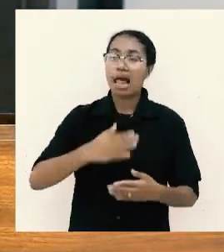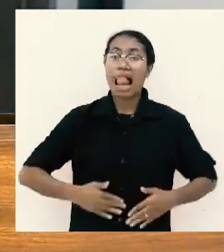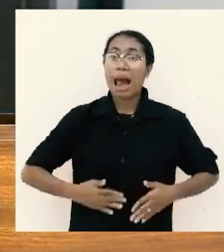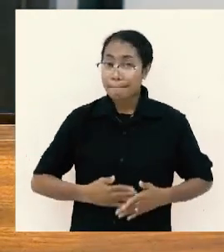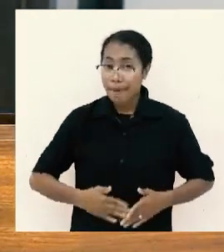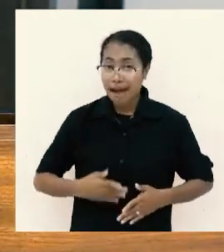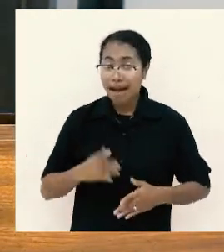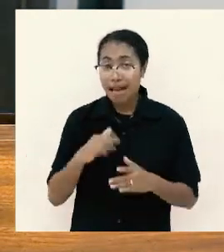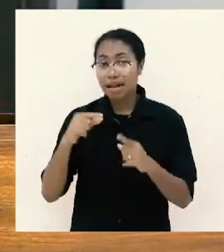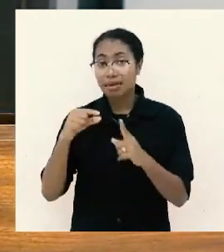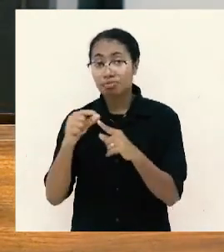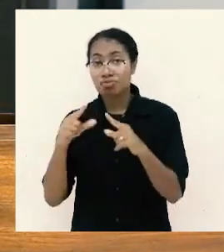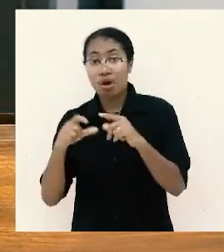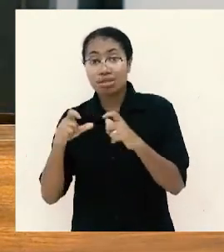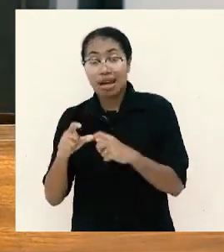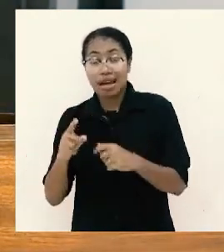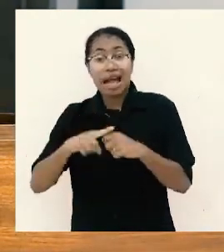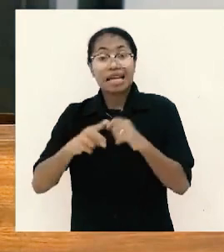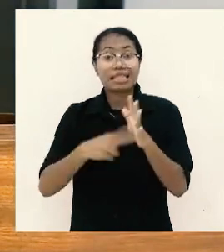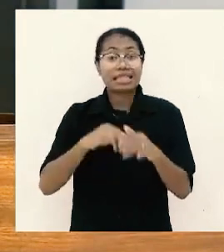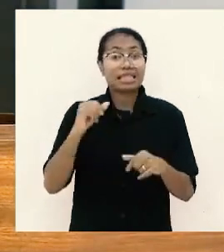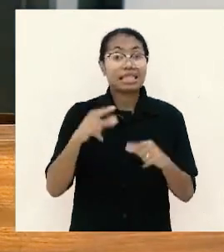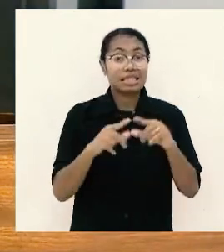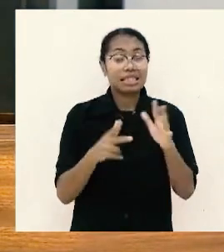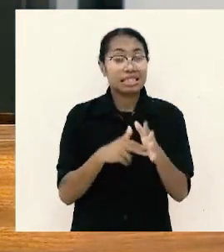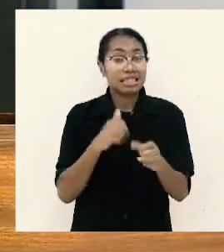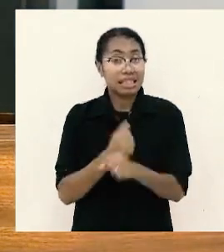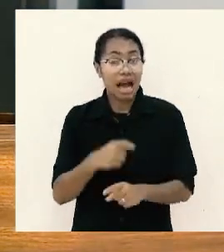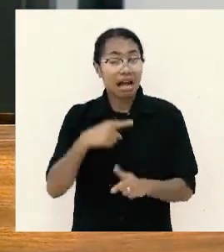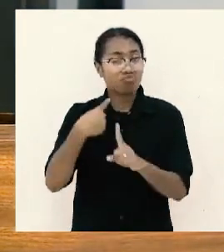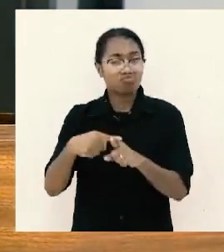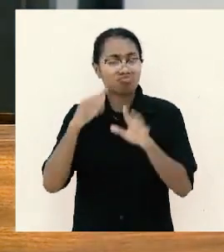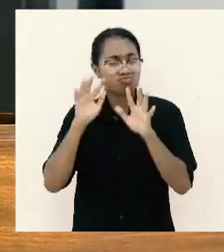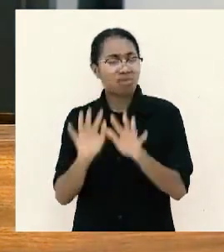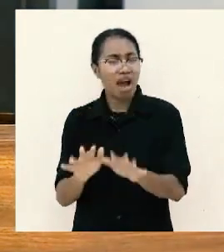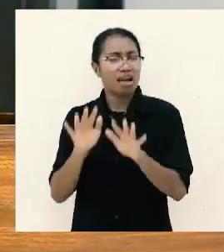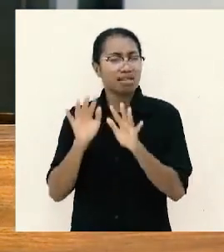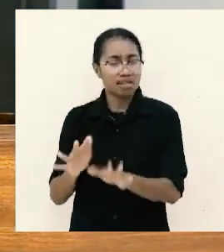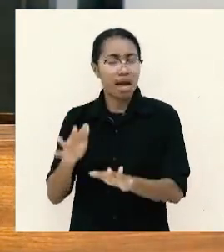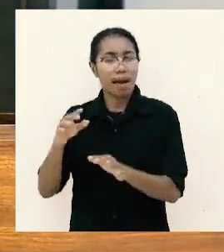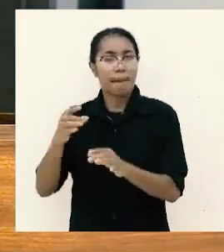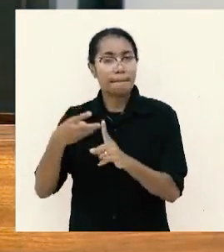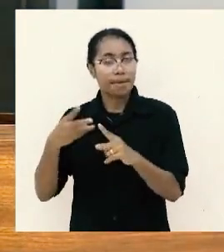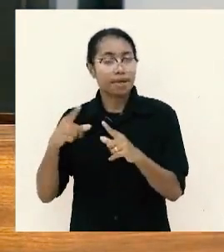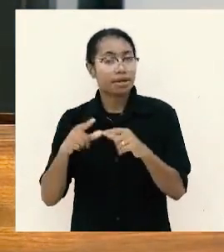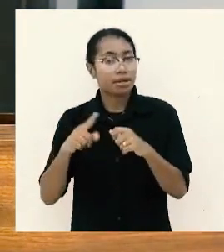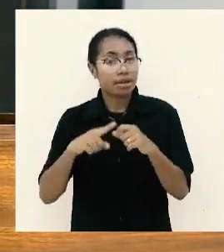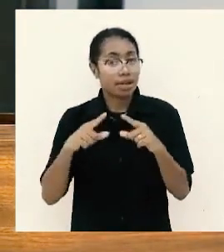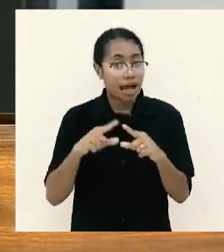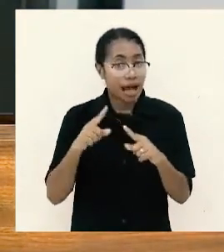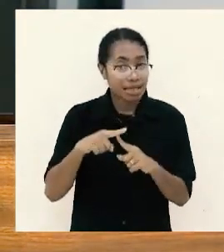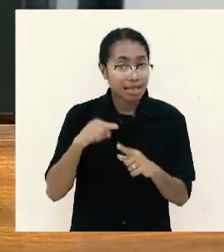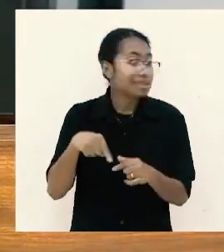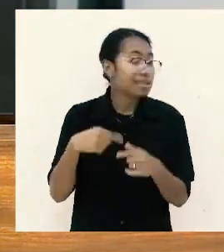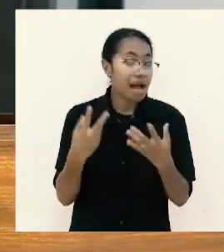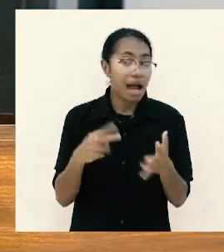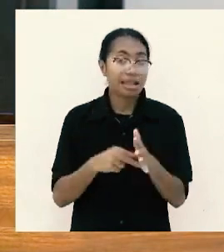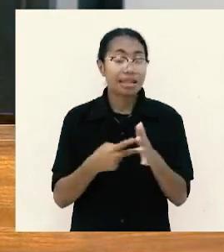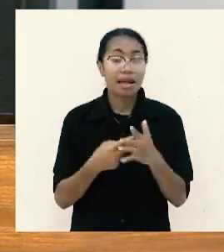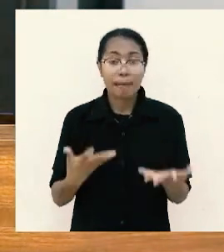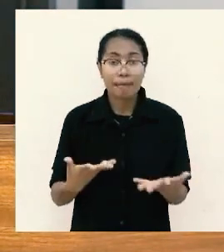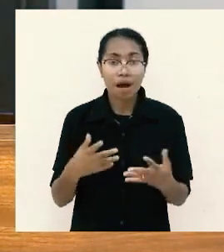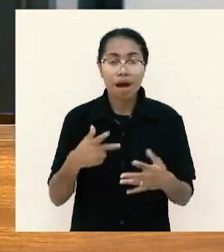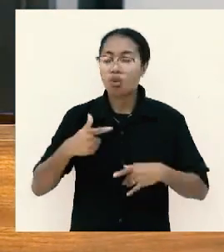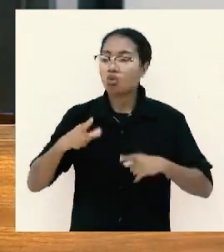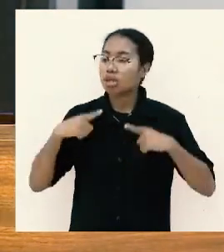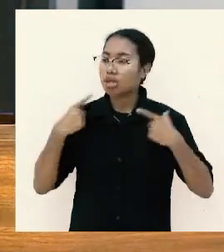tapi puas juga dalam keadaan limpah dan kenyang kelimpahan disini bukan berarti bolus pernah kaya